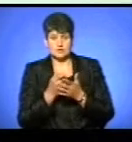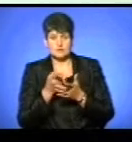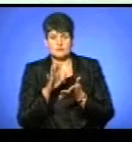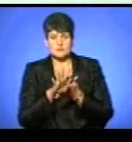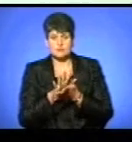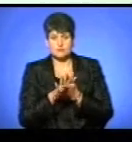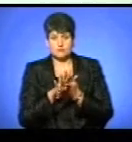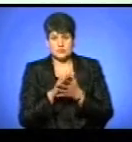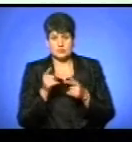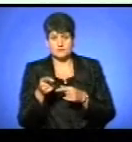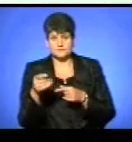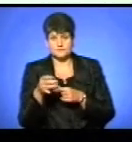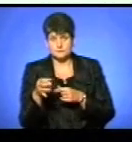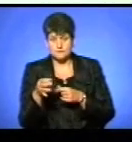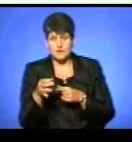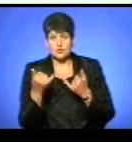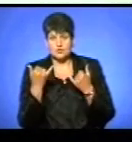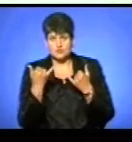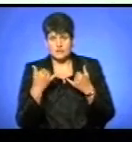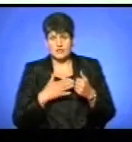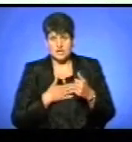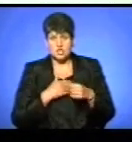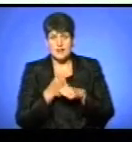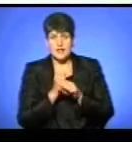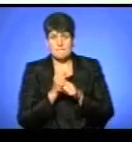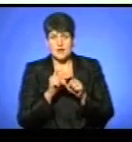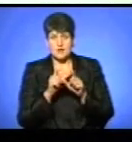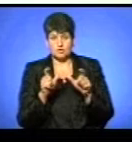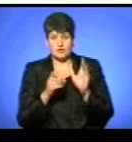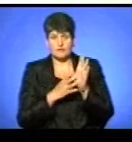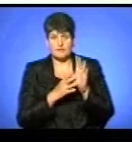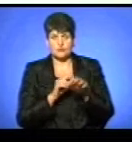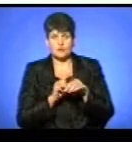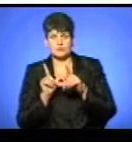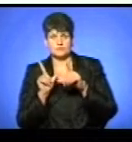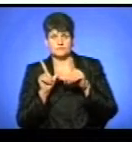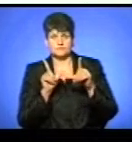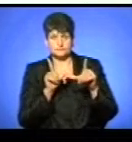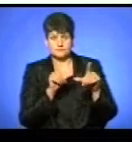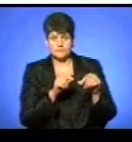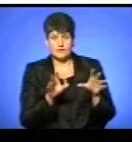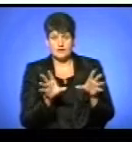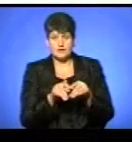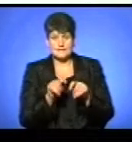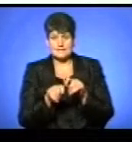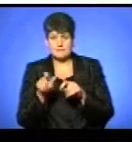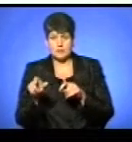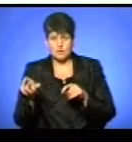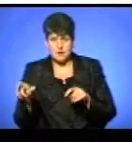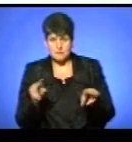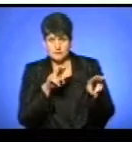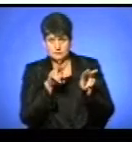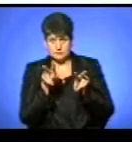Тернопільського став. Сьогодні наша лабораторія 9-й годині вже була на місці з держінспекторами. Візуально